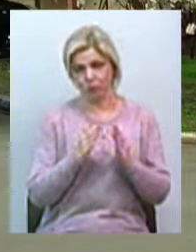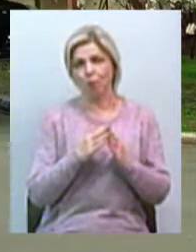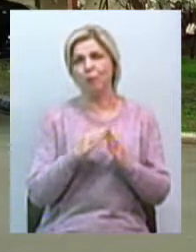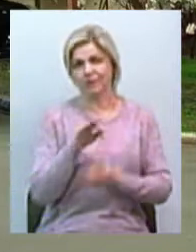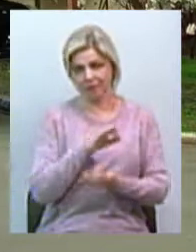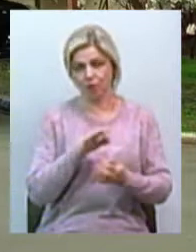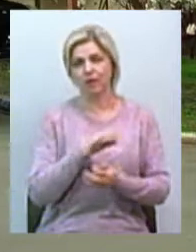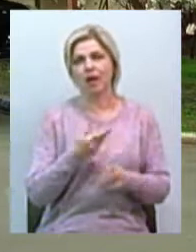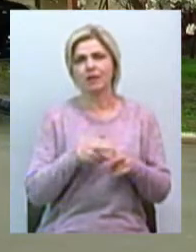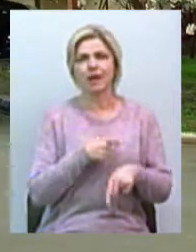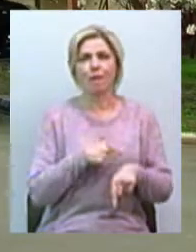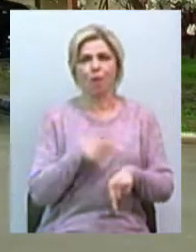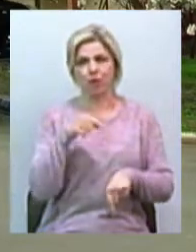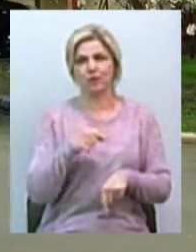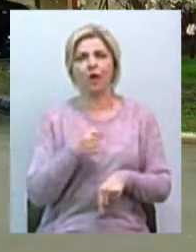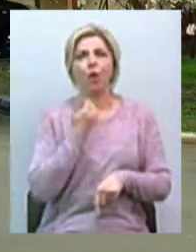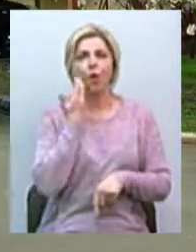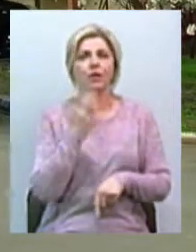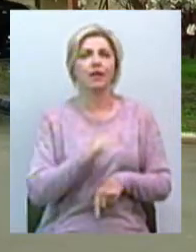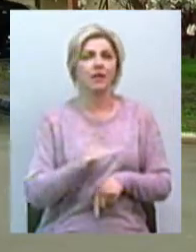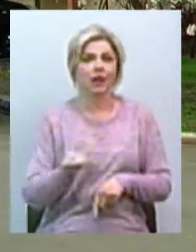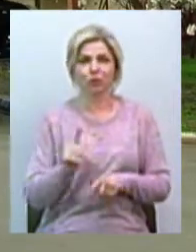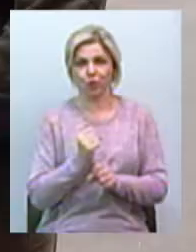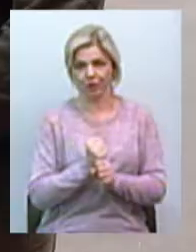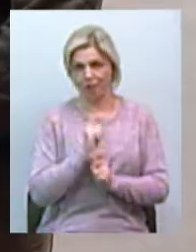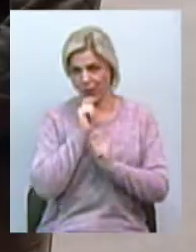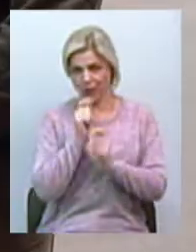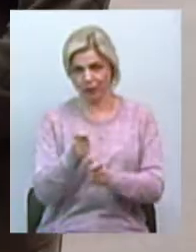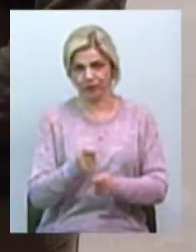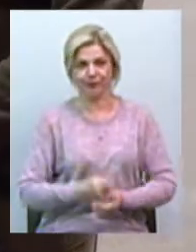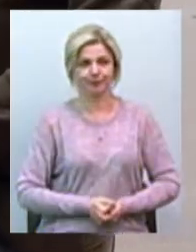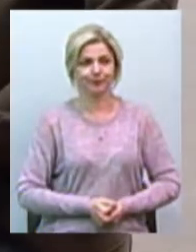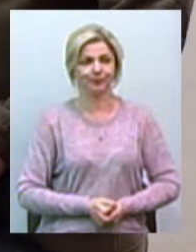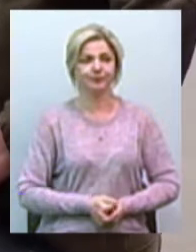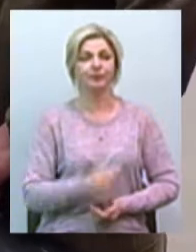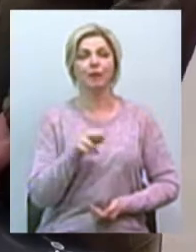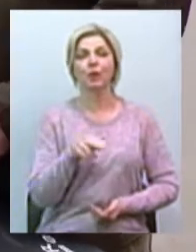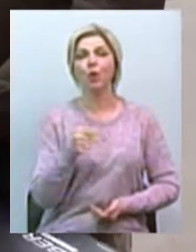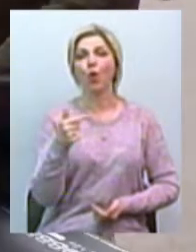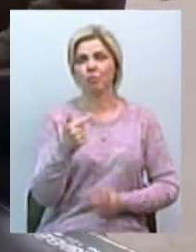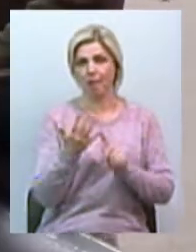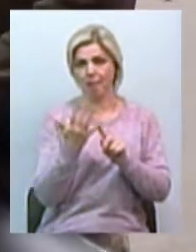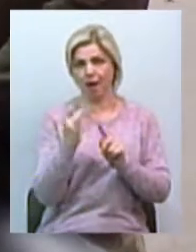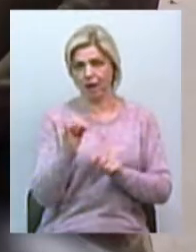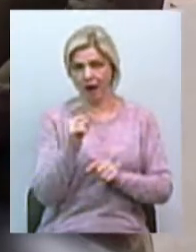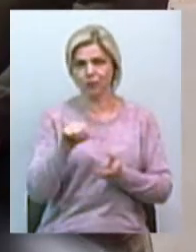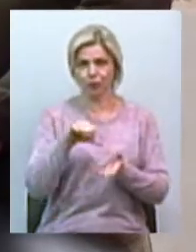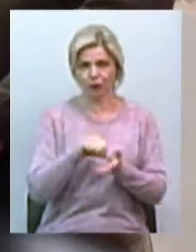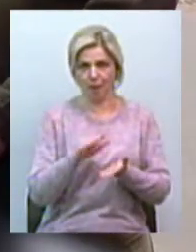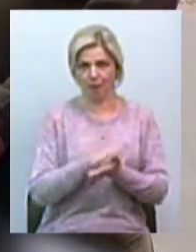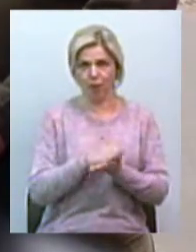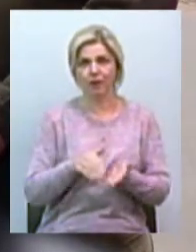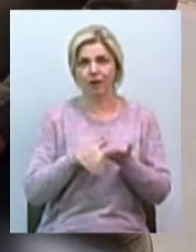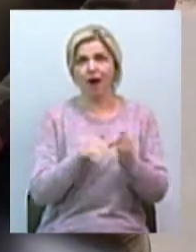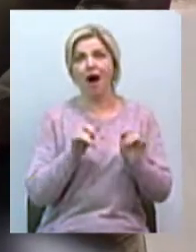емоції, які діти відчувають, коли хтось робить подарунки». Дмитро Горбажік вже вп'яте бере участь в благодійній акції. Чоловік